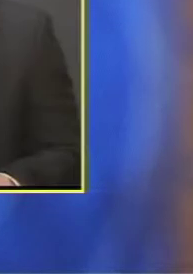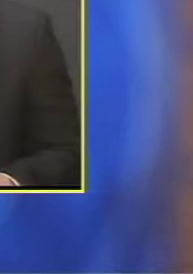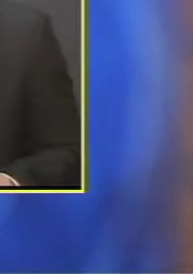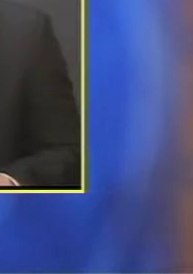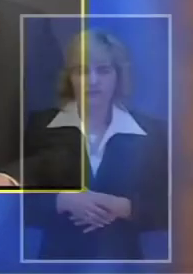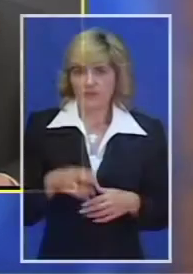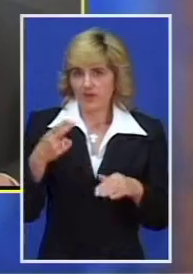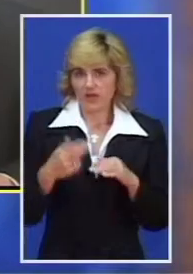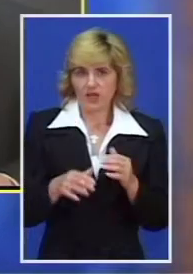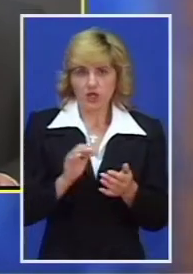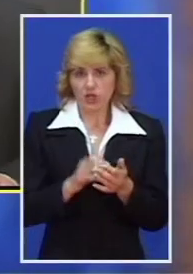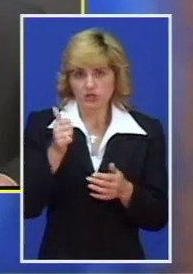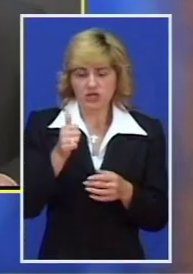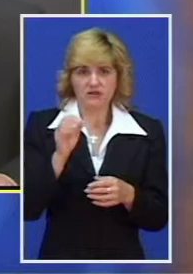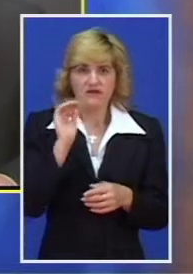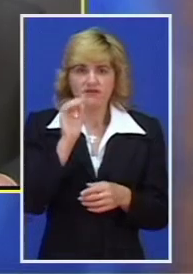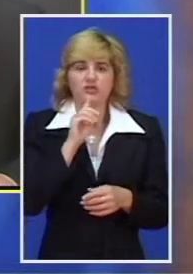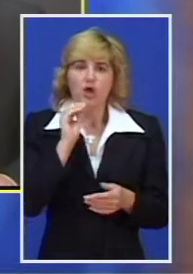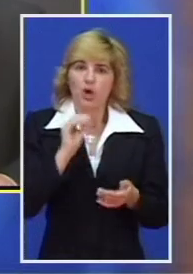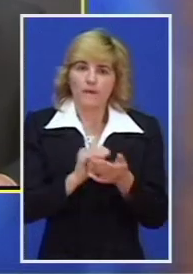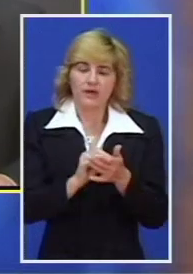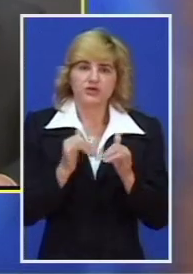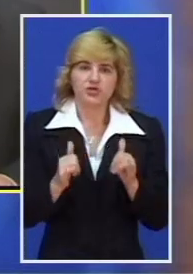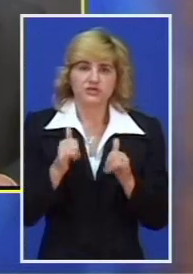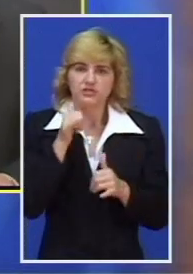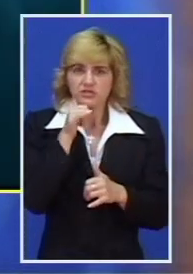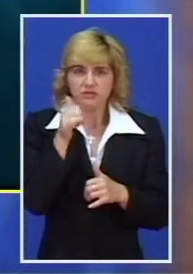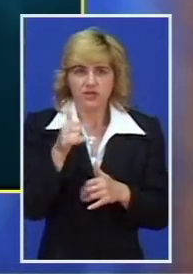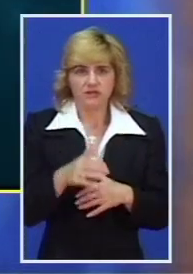Za sam kraj, još jednom vesti koje su obeležile današnji dan.